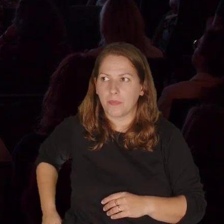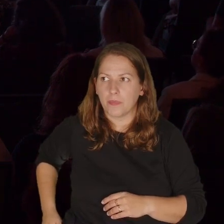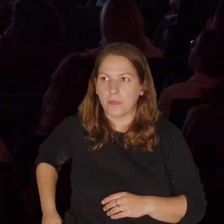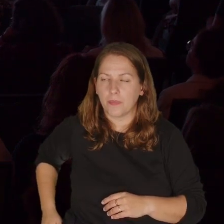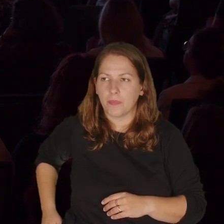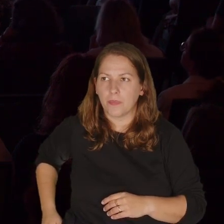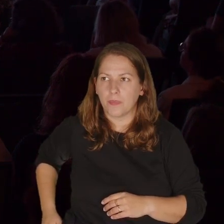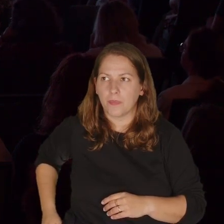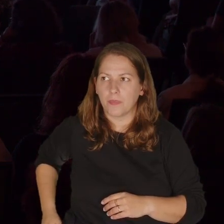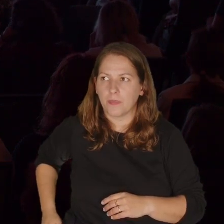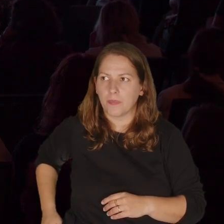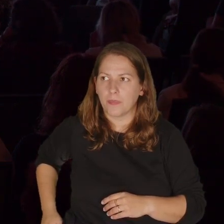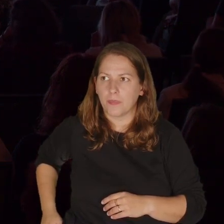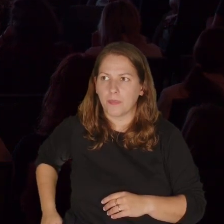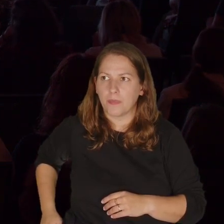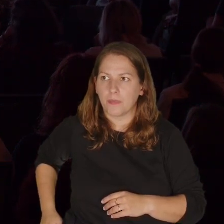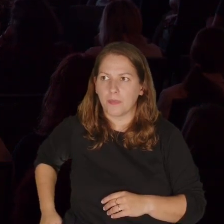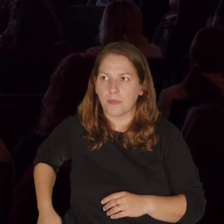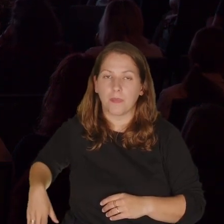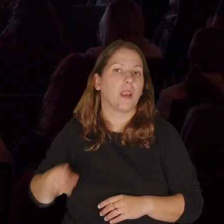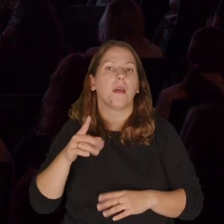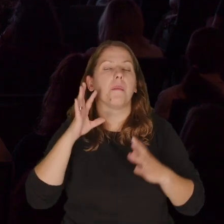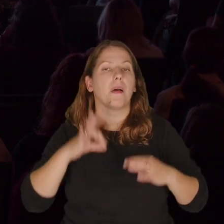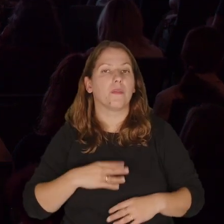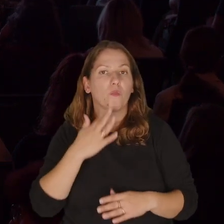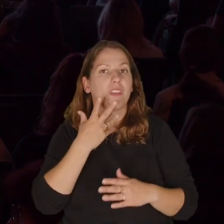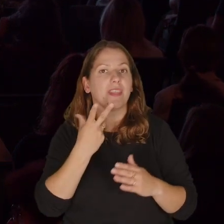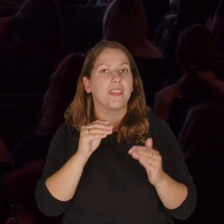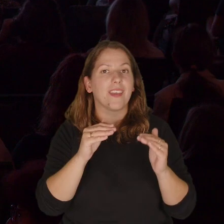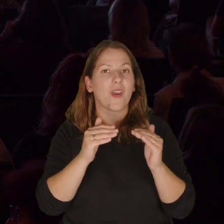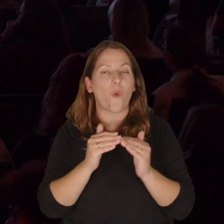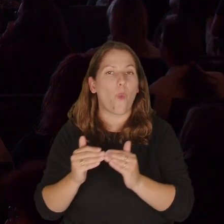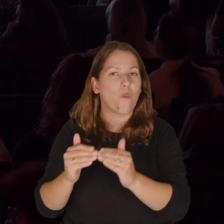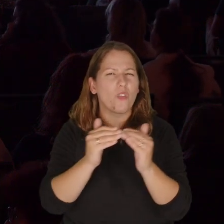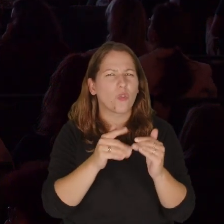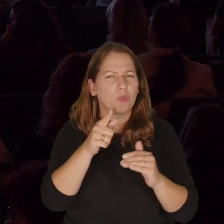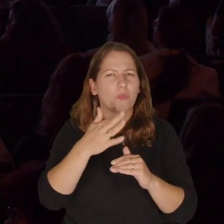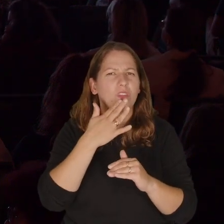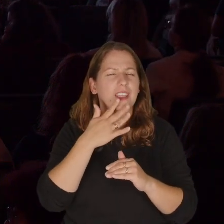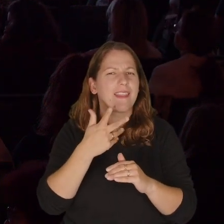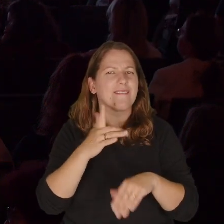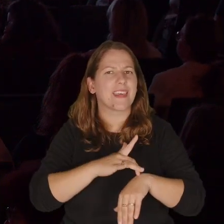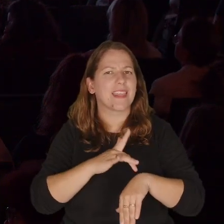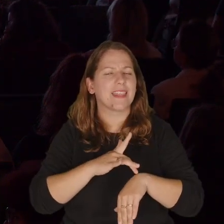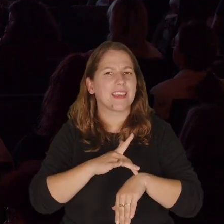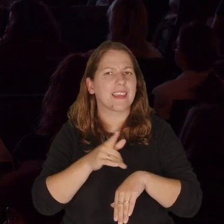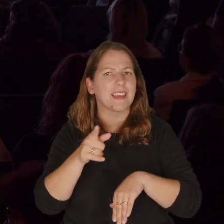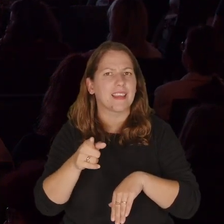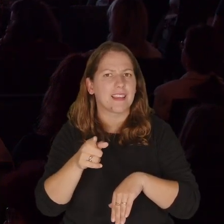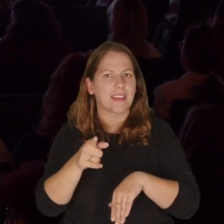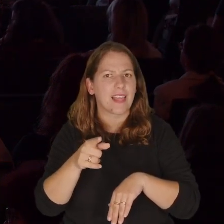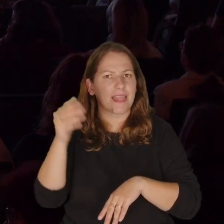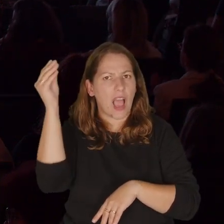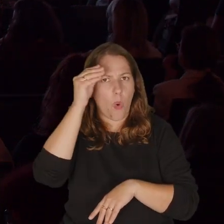Dzień dobry. Wspomniała pani o nierównościach, jeśli chodzi o wyniki w